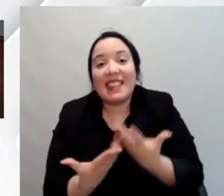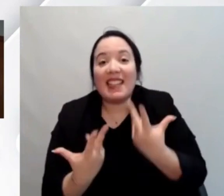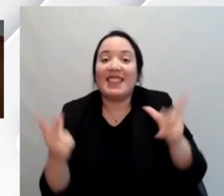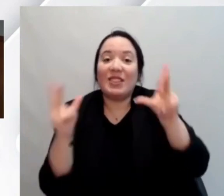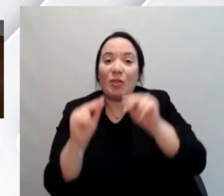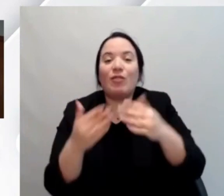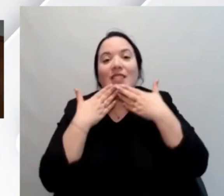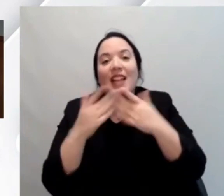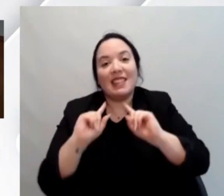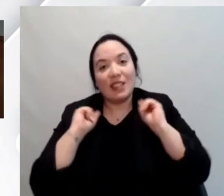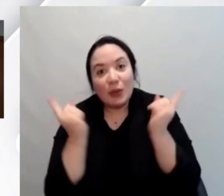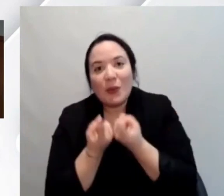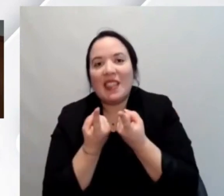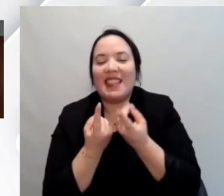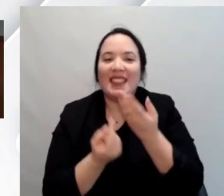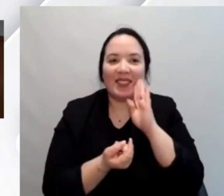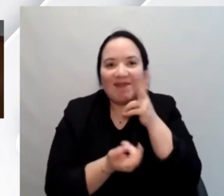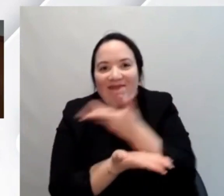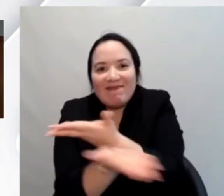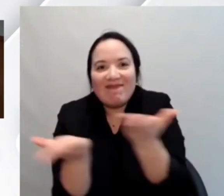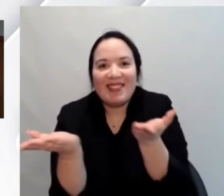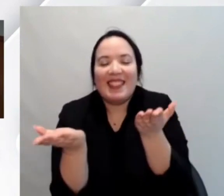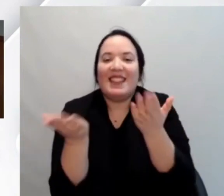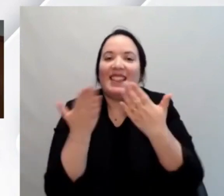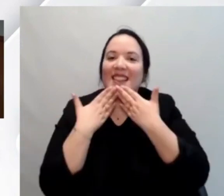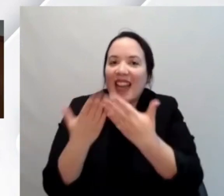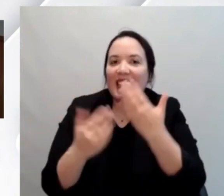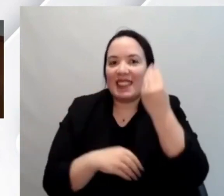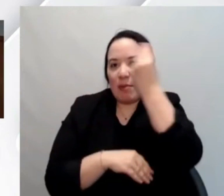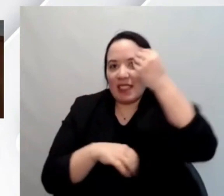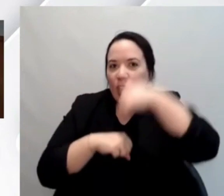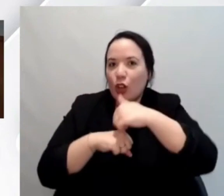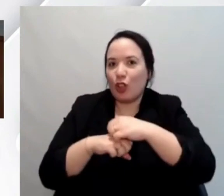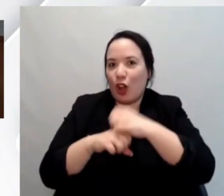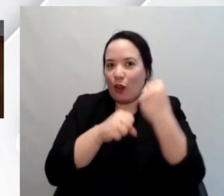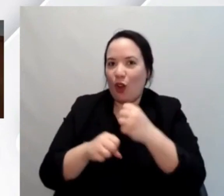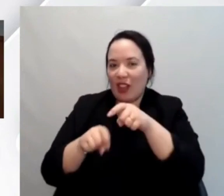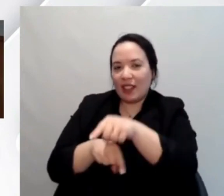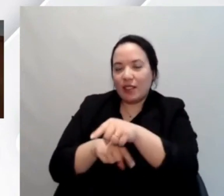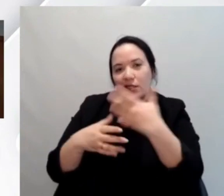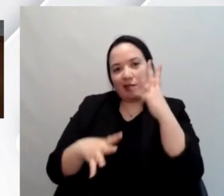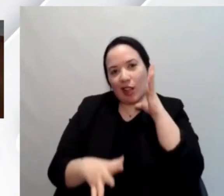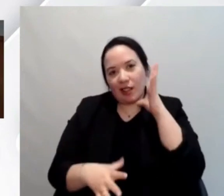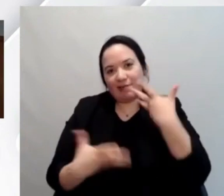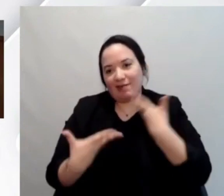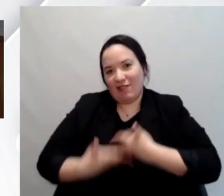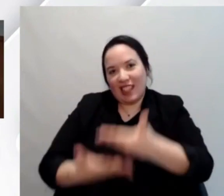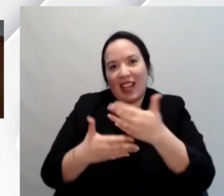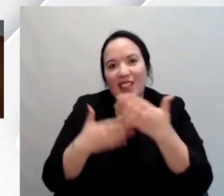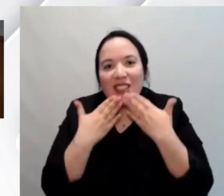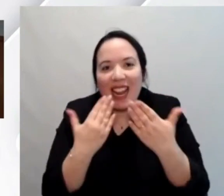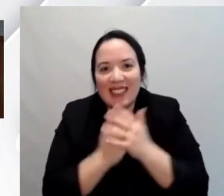a tutti e tutti grazie a pensiero solido per averci coinvolto averci invitato